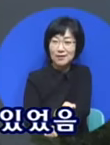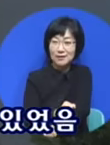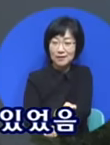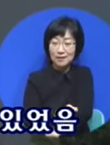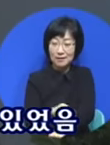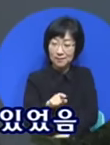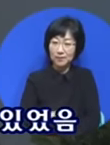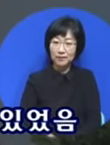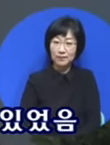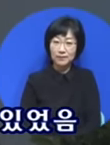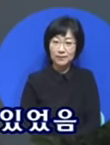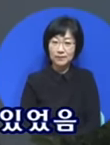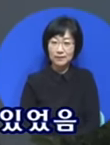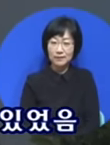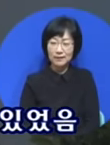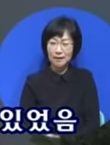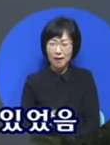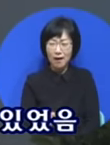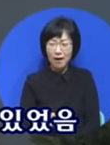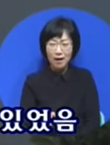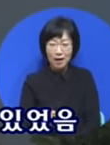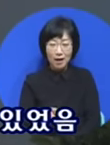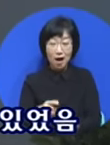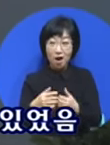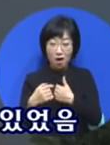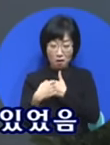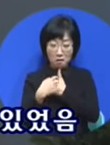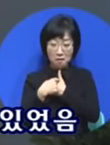이 말이 그 말이 아닙니다.